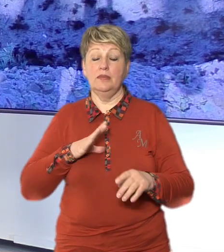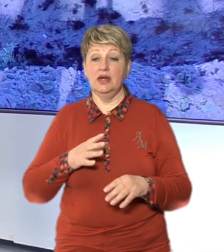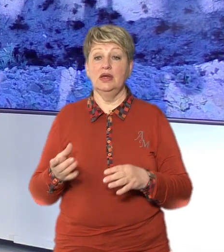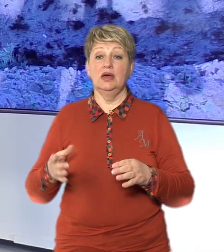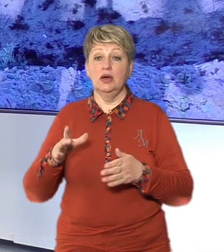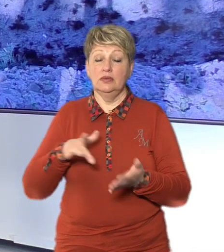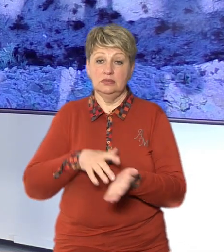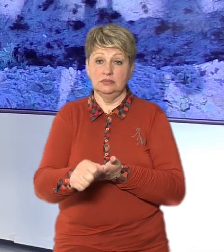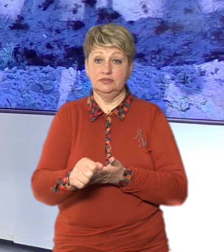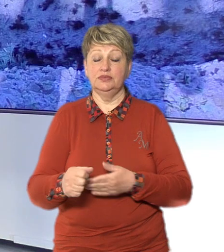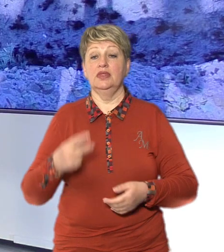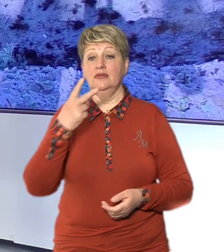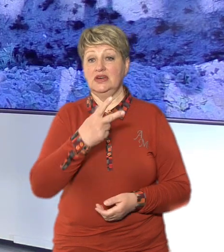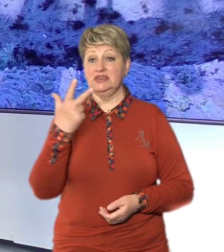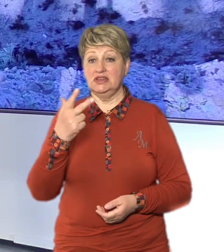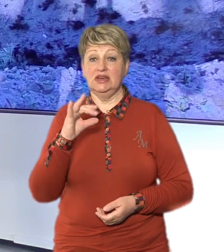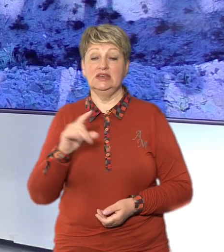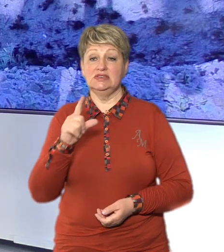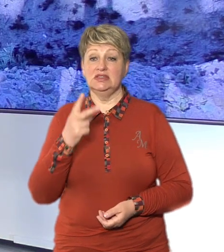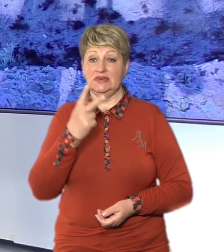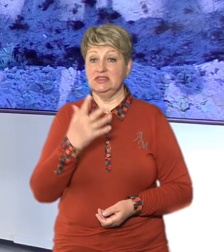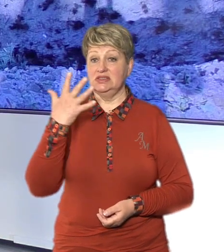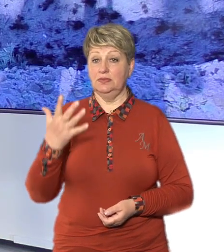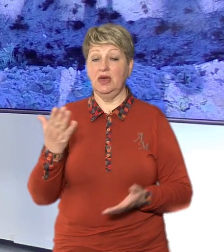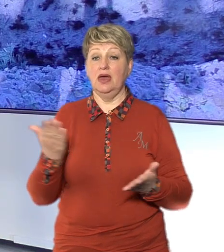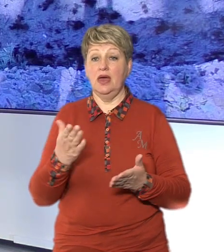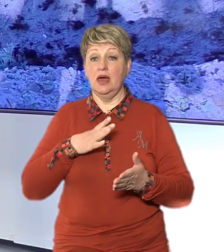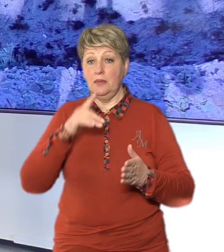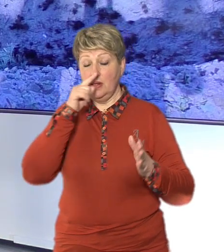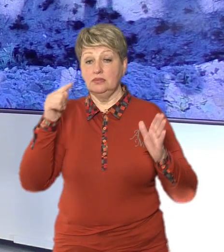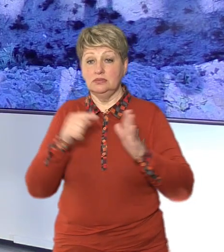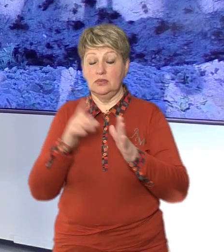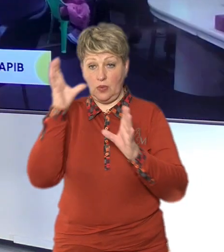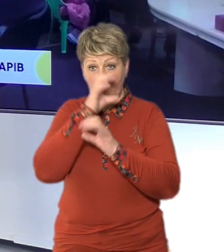крилатих ракет якими російська армія атакувала Україну в ніч на 9 травня